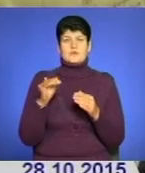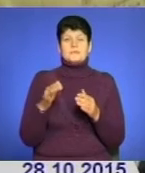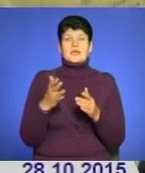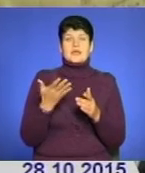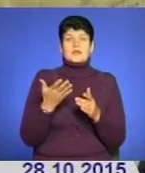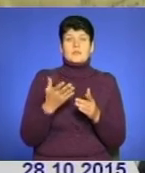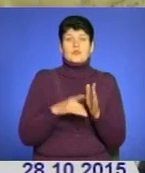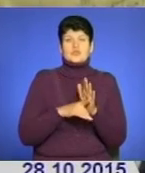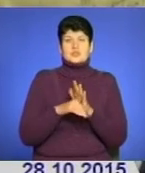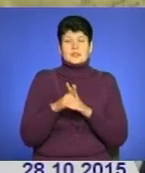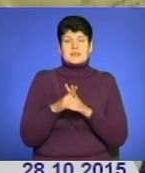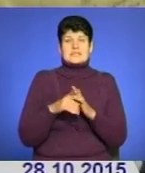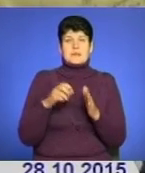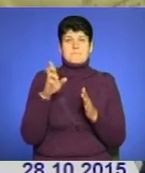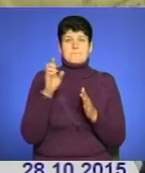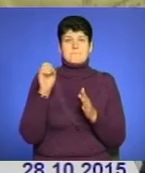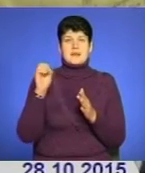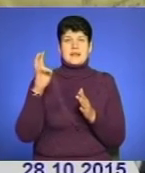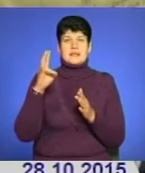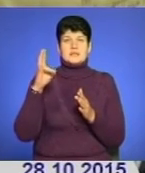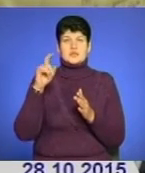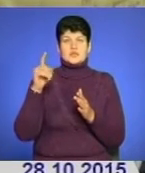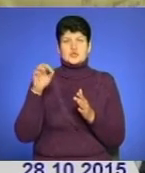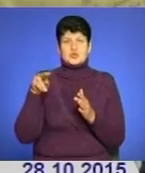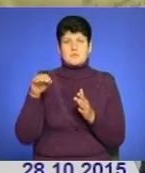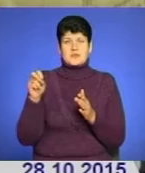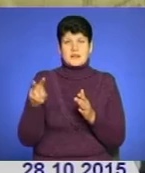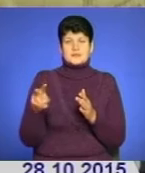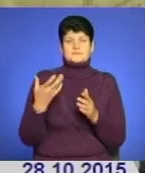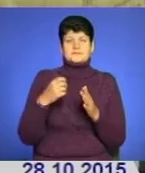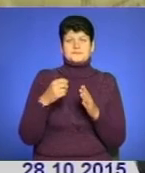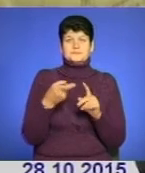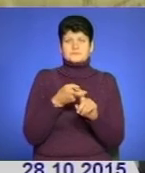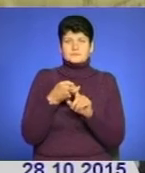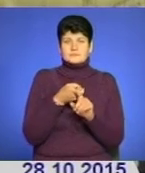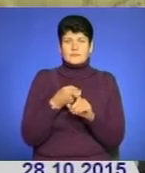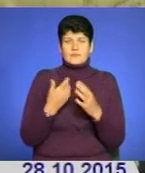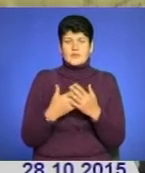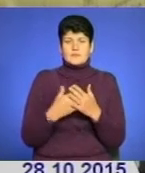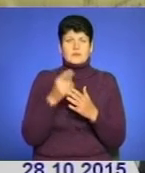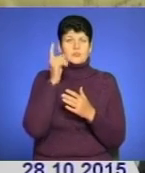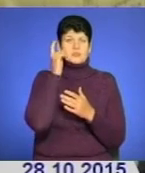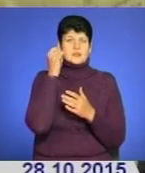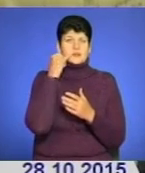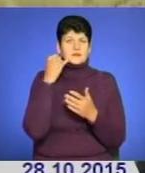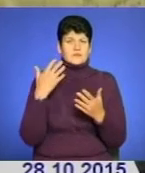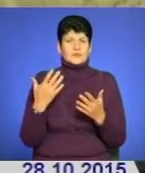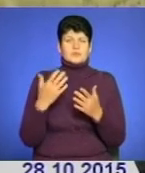Починаючи від, знову ж, тих самих бензопил, від якихось елементарних засобів зв'язку, які заміняють мобільні телефони, якими часто